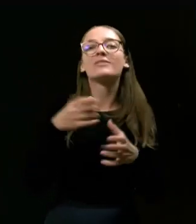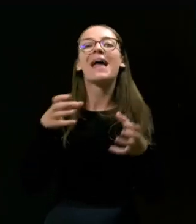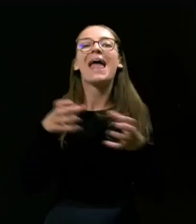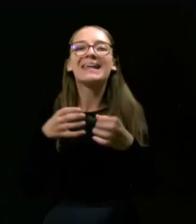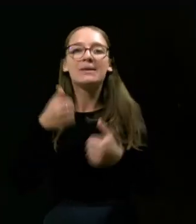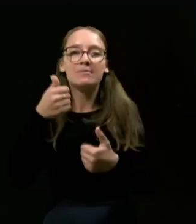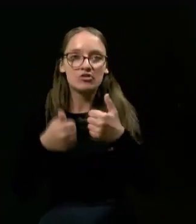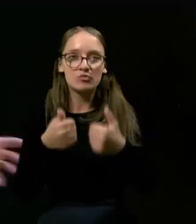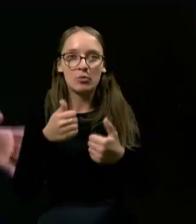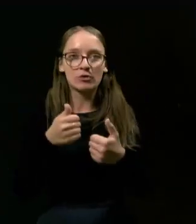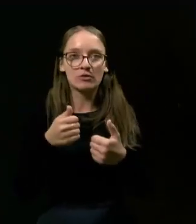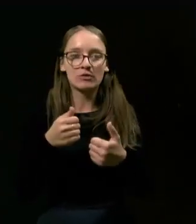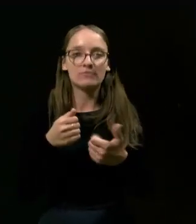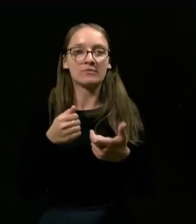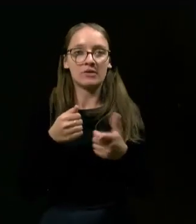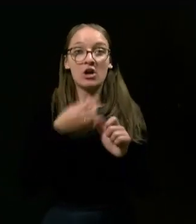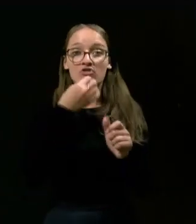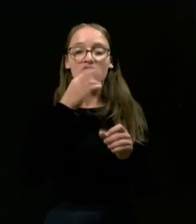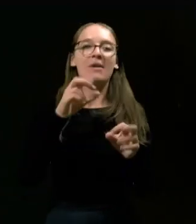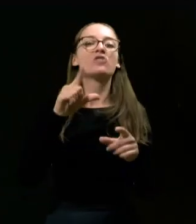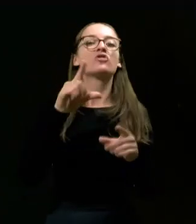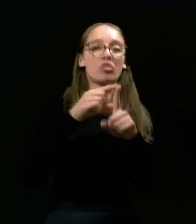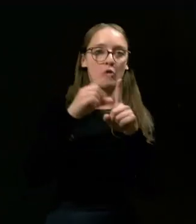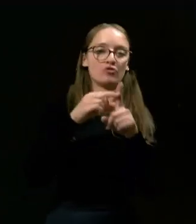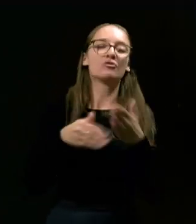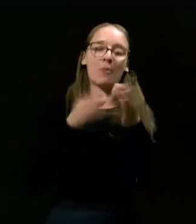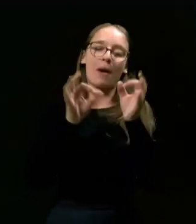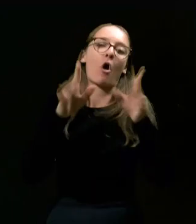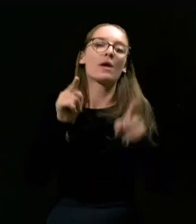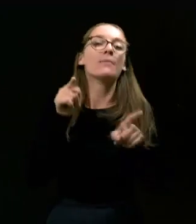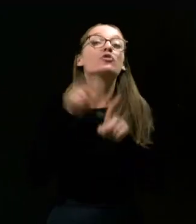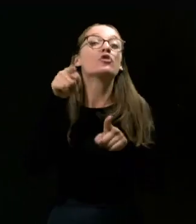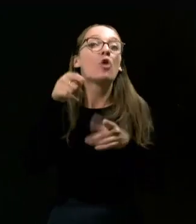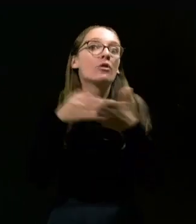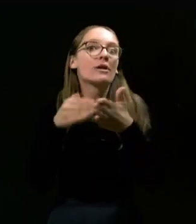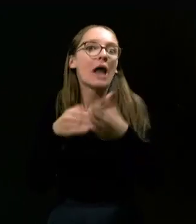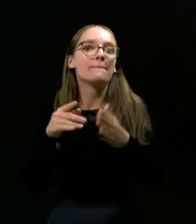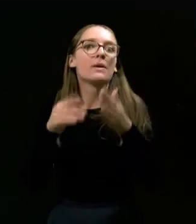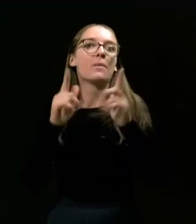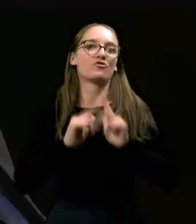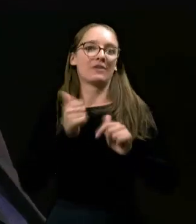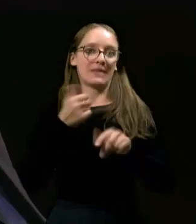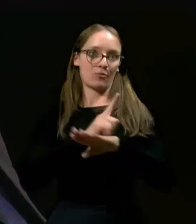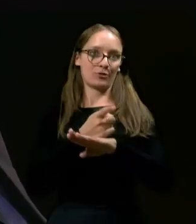Nezmahano, ben posabno. Zdaj, kaj, če imaš Luka Dončiča, pomaga. Ampak, kaj, tudi on rabi počivati, saj minuto.